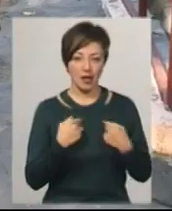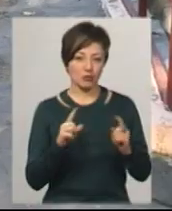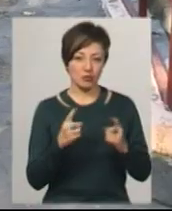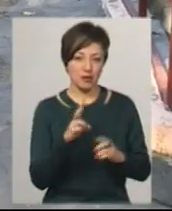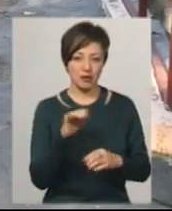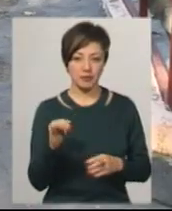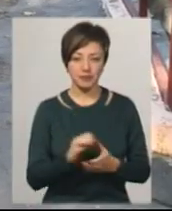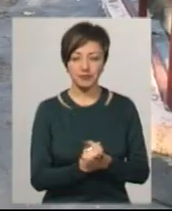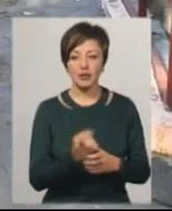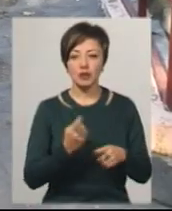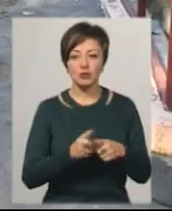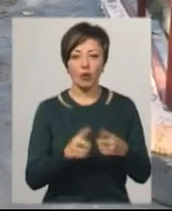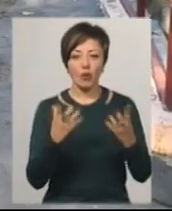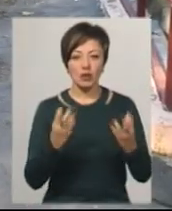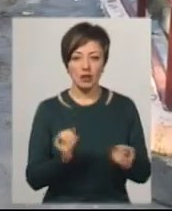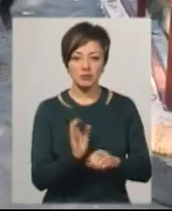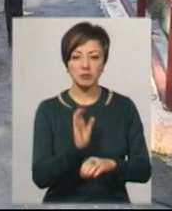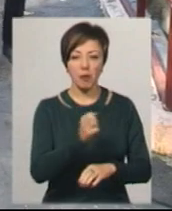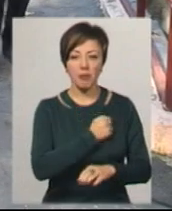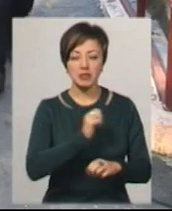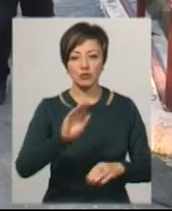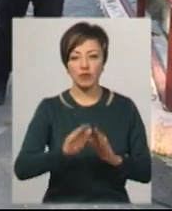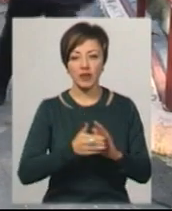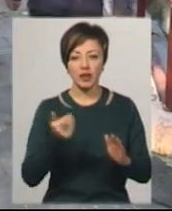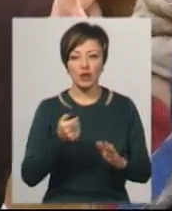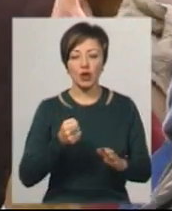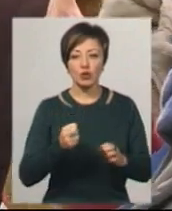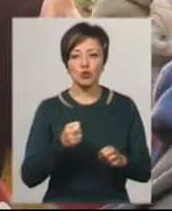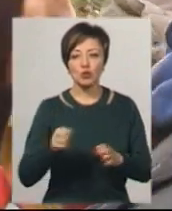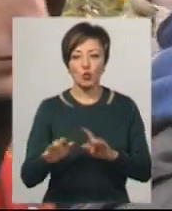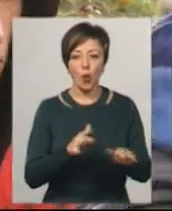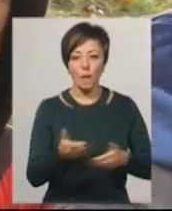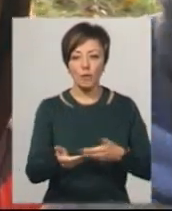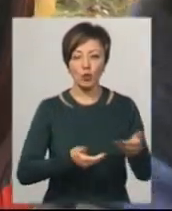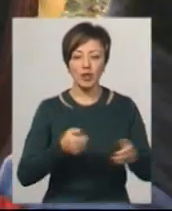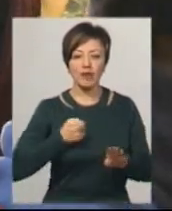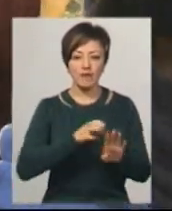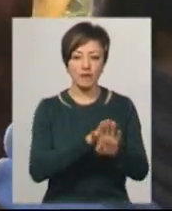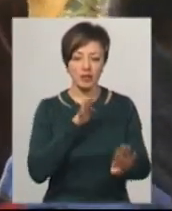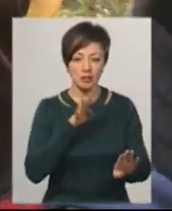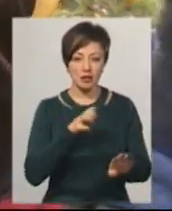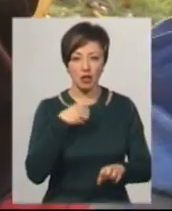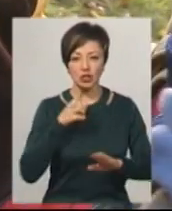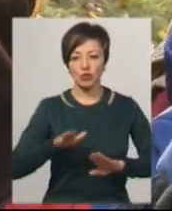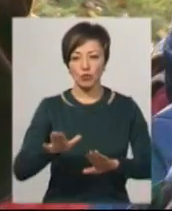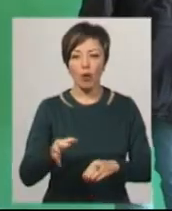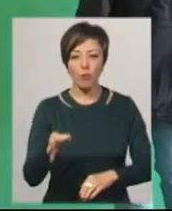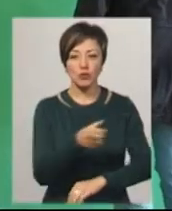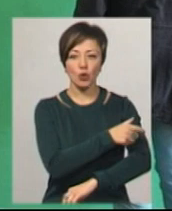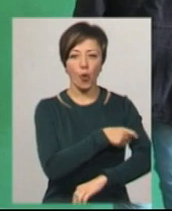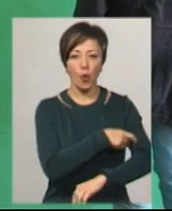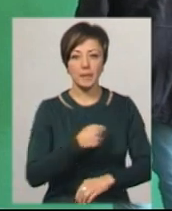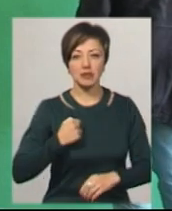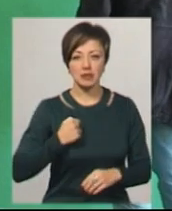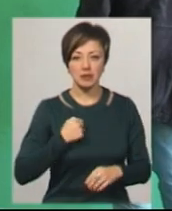б і ні. Саме цього дня відправлятимемо призовників до сухопутних військ Збройних сил України, каже заступник обласного комісару Олег Попович. На